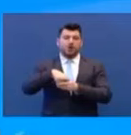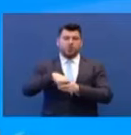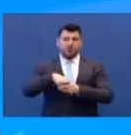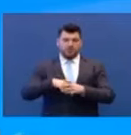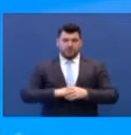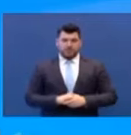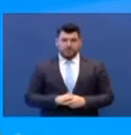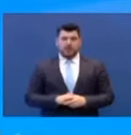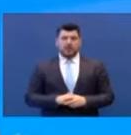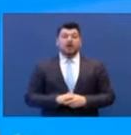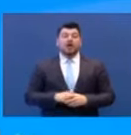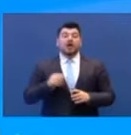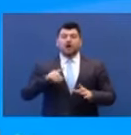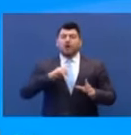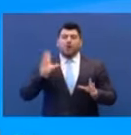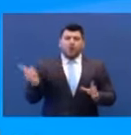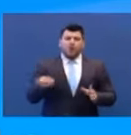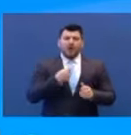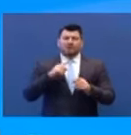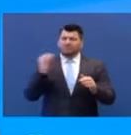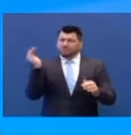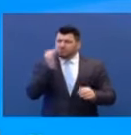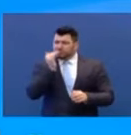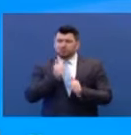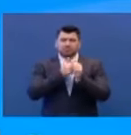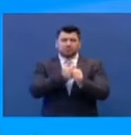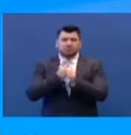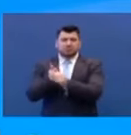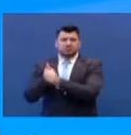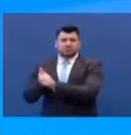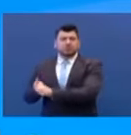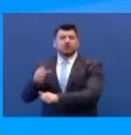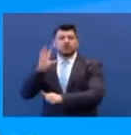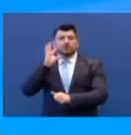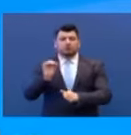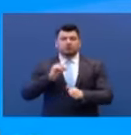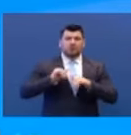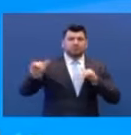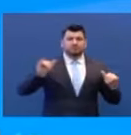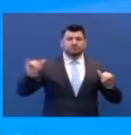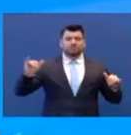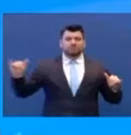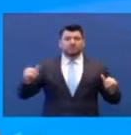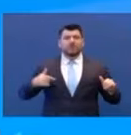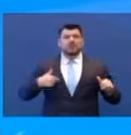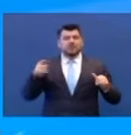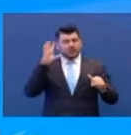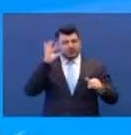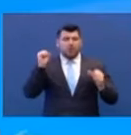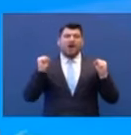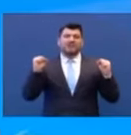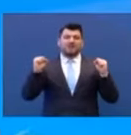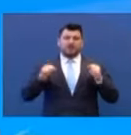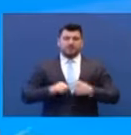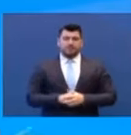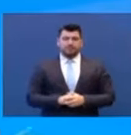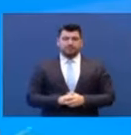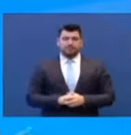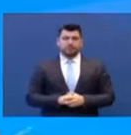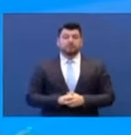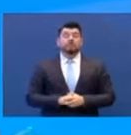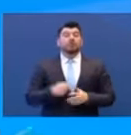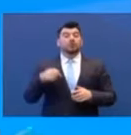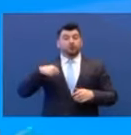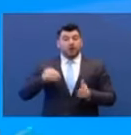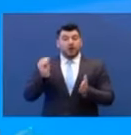ταχύτατη προσαρμογή όλων στα νέα δεδομένα της ψηφιακής τάξης, μέχρι την επαναφορά στη νέα κανονικότητα. Τώρα κάνουμε ένα